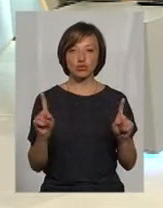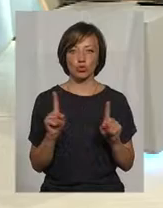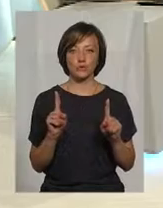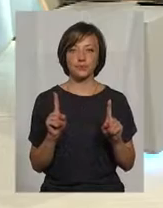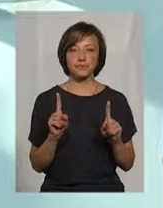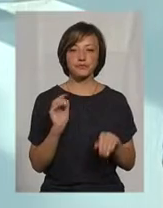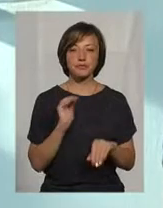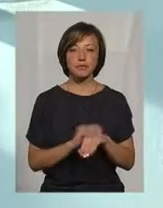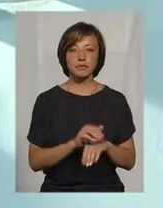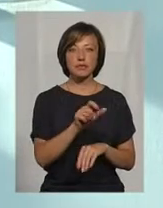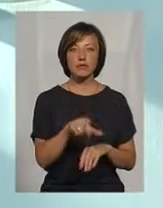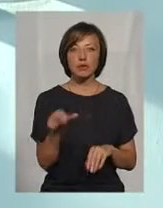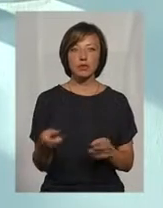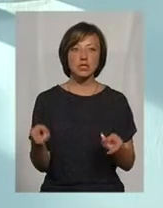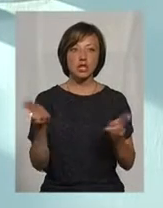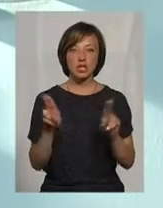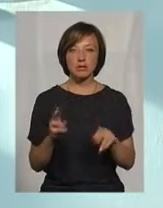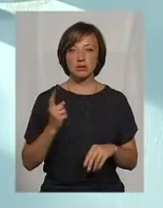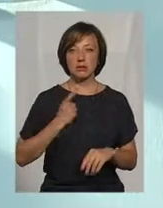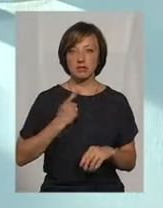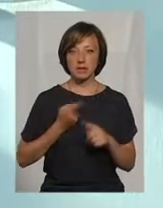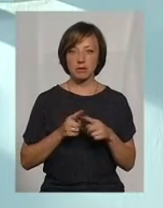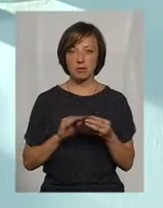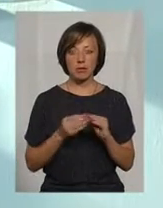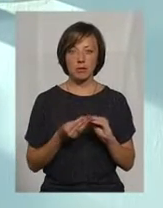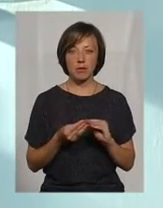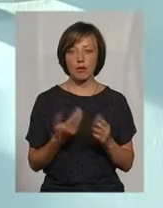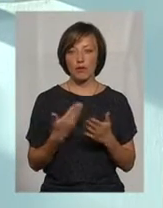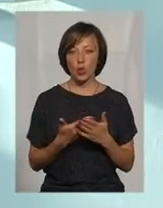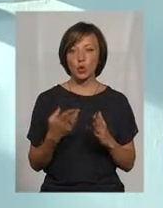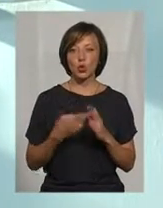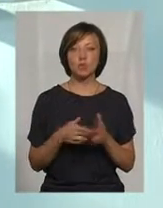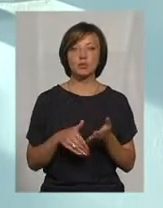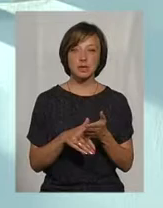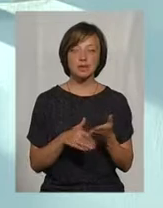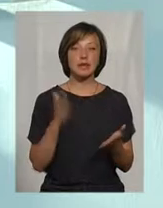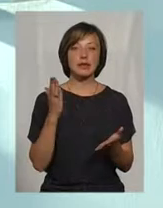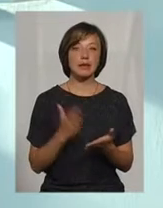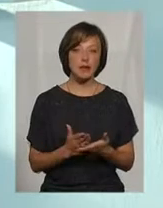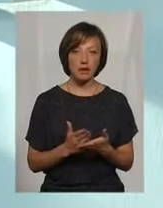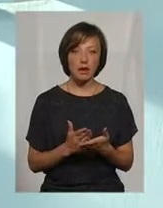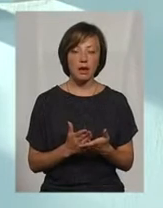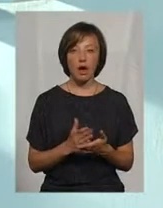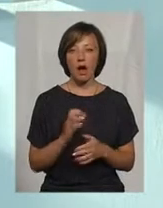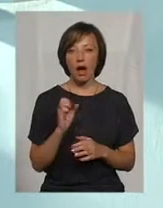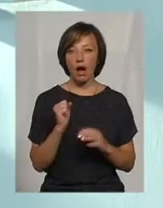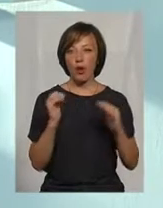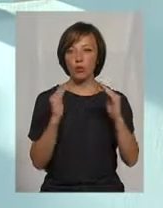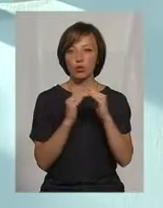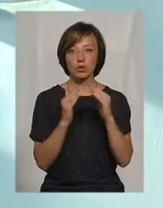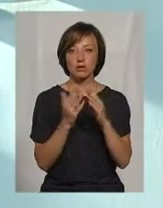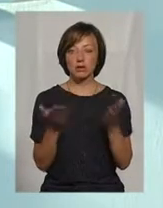що фактично люди залишилися сам на сам цією проблемою, тому що, вроді, субсидії продекларовані, це є, будинки